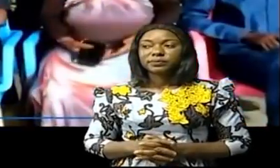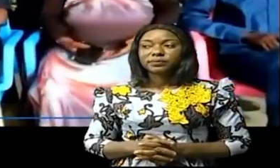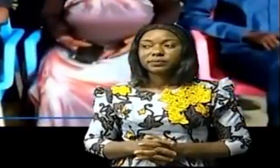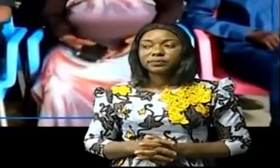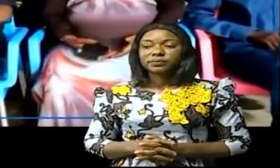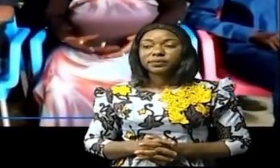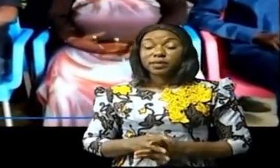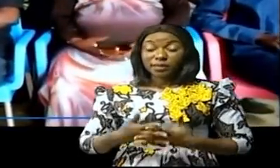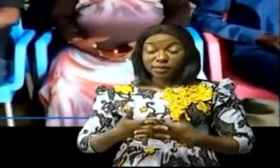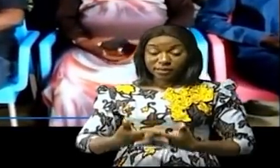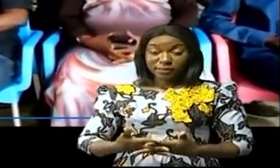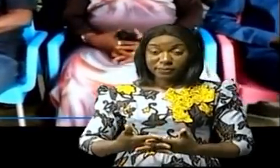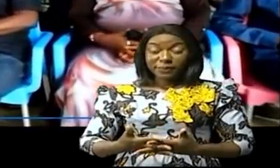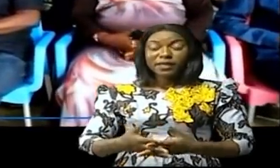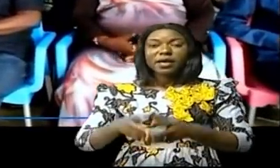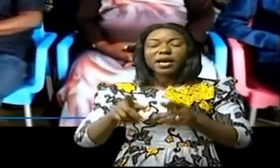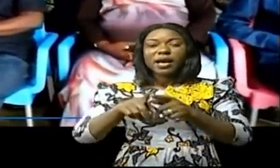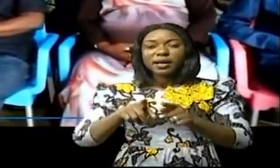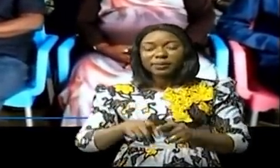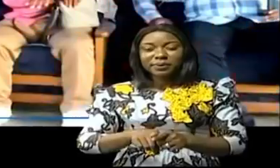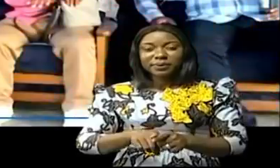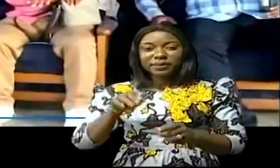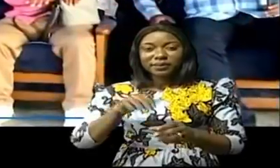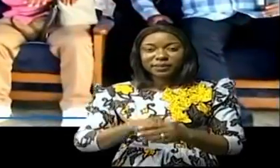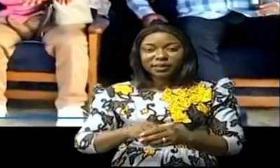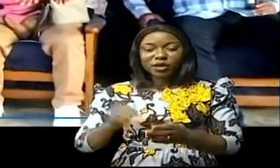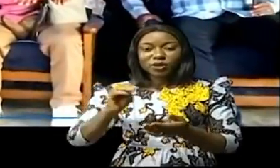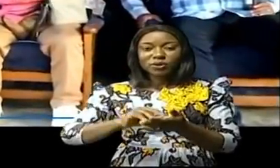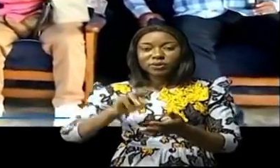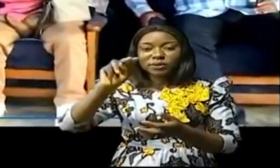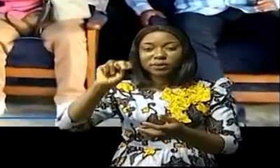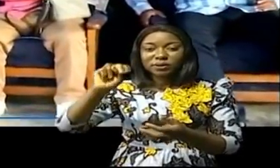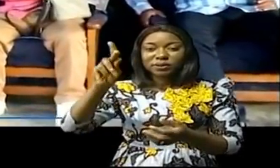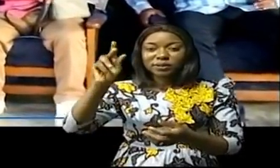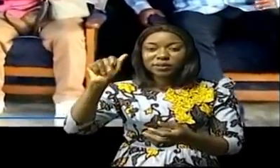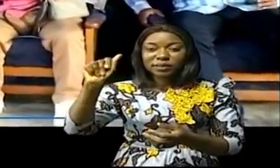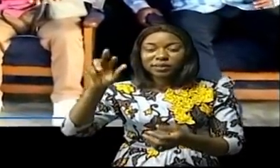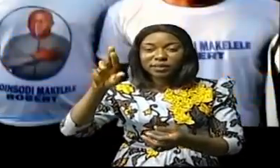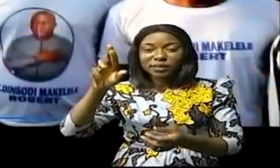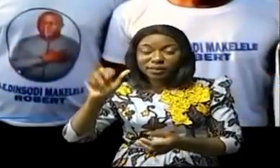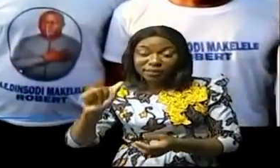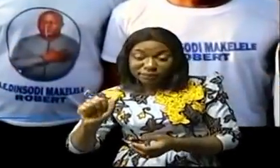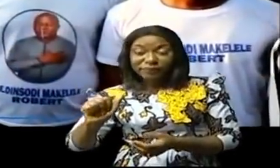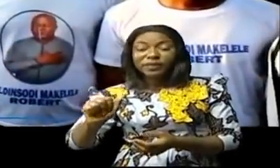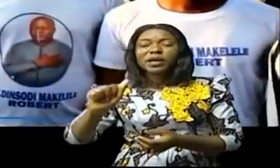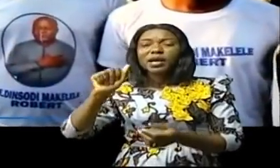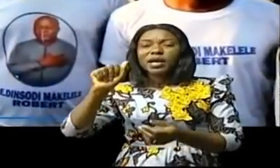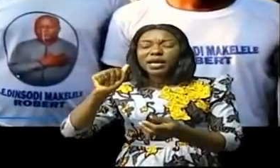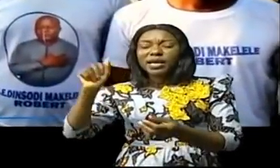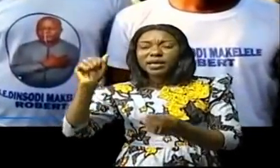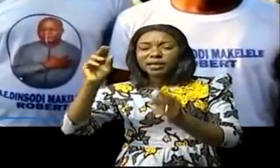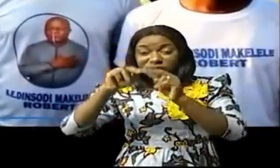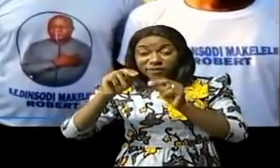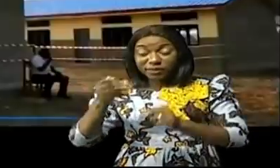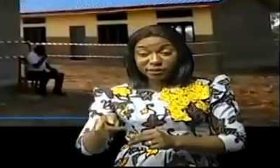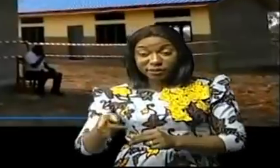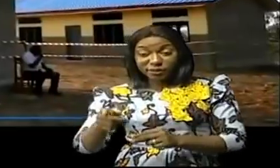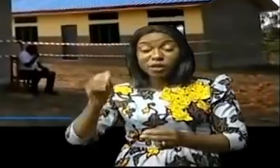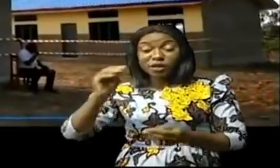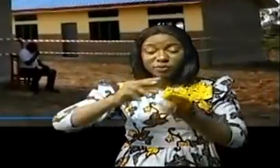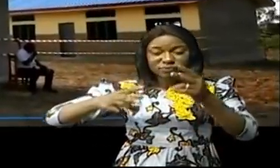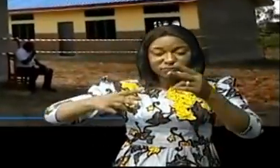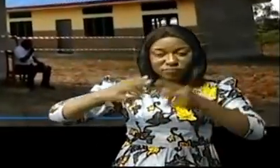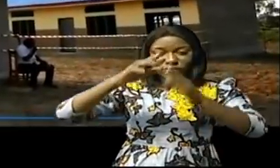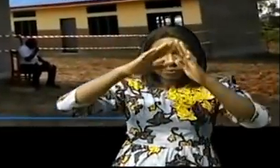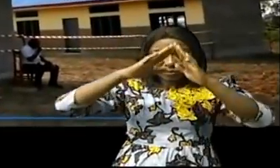A Béhabipango, nous sommes dans le secteur Nyadinkara, territoire des Bolongos. Le gouverneur Itundala a inauguré un autre bâtiment. Cette fois-ci,